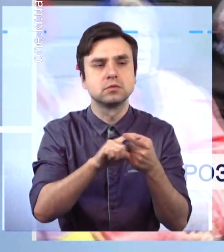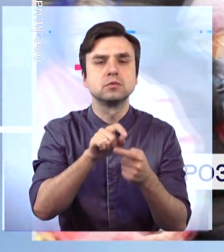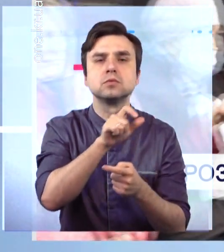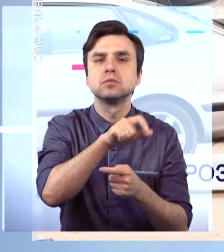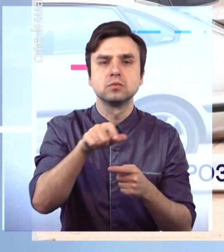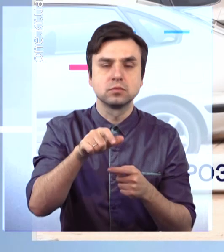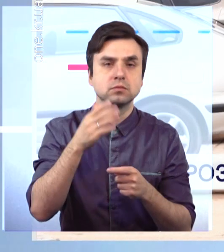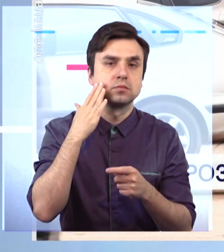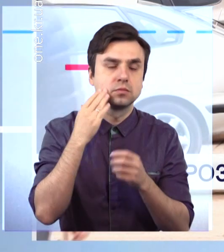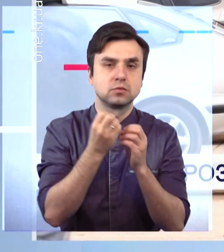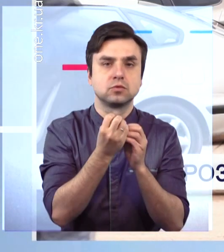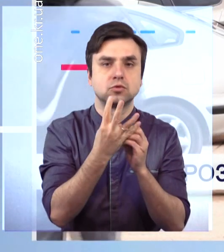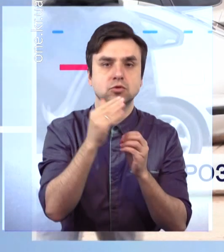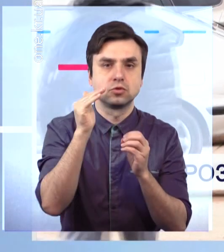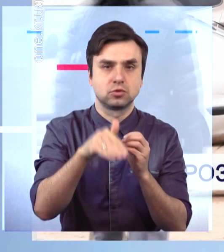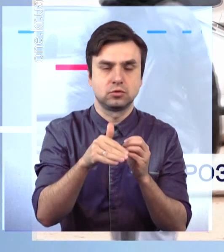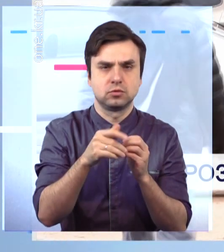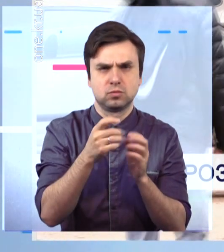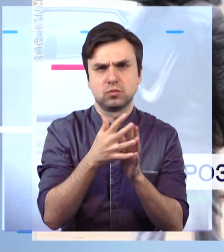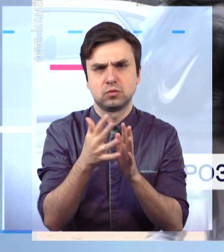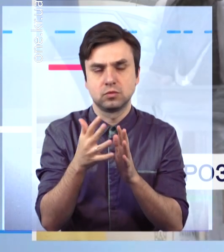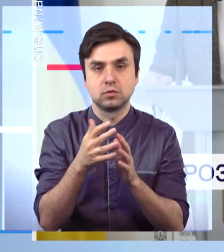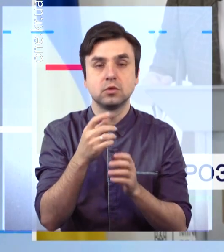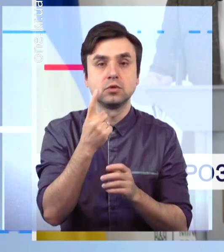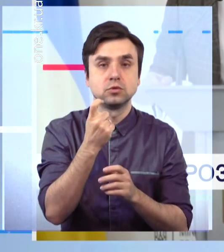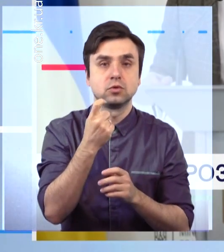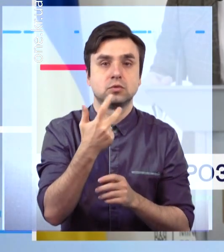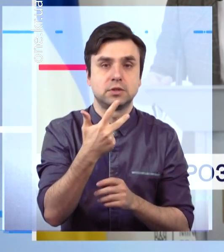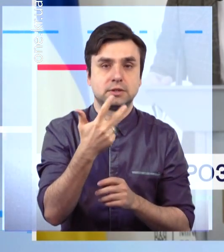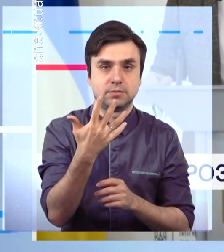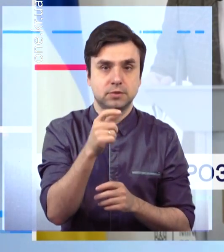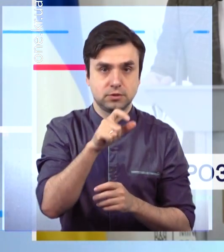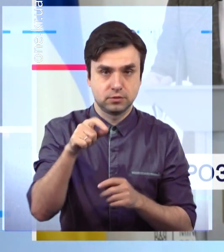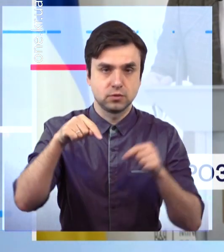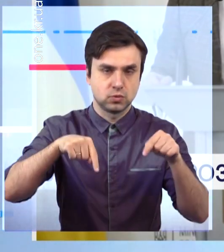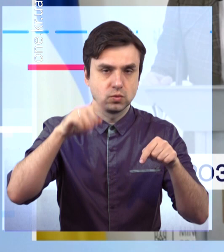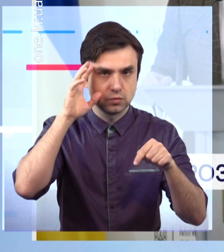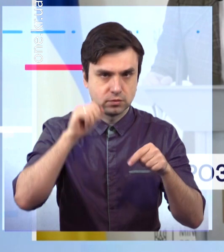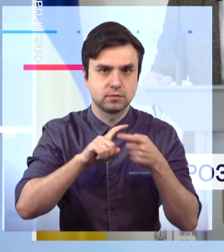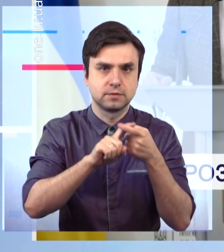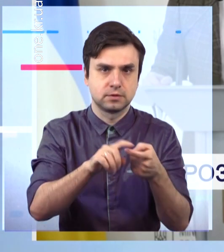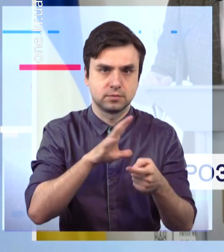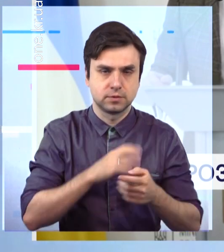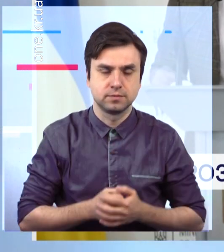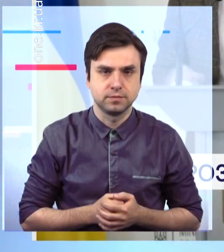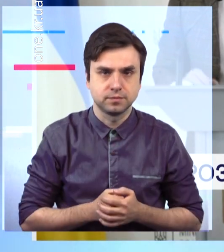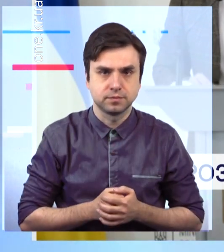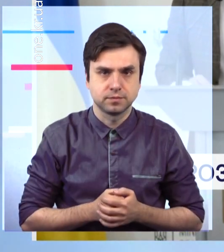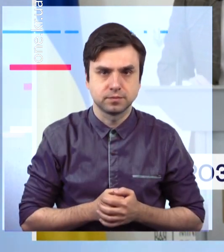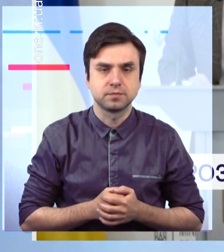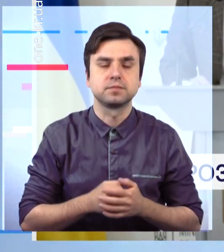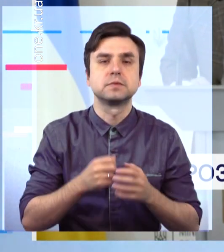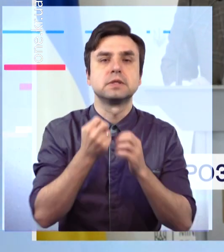тисяч людей. 135 з них у кривому розі. Станом на 23 годину 13 квітня до листа